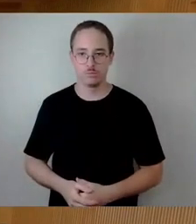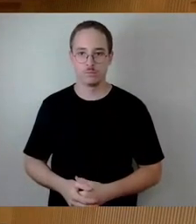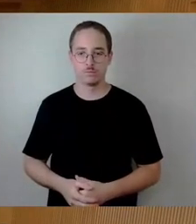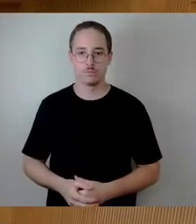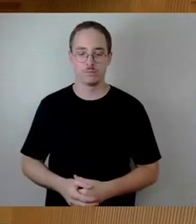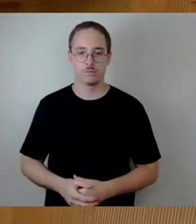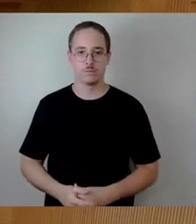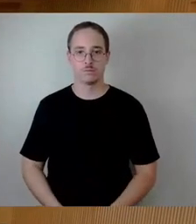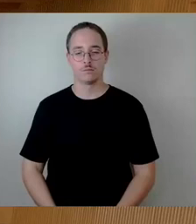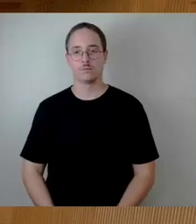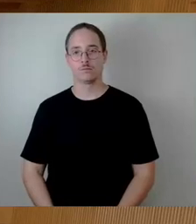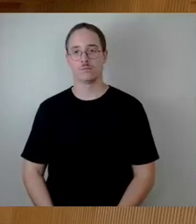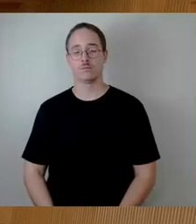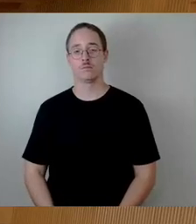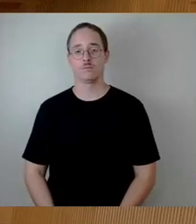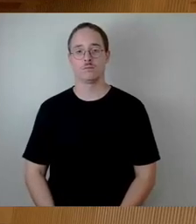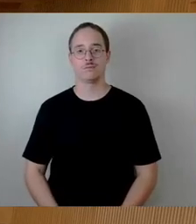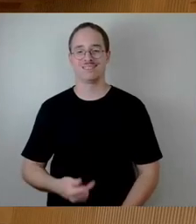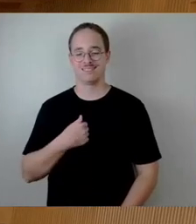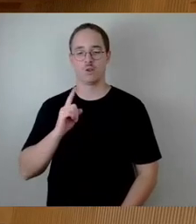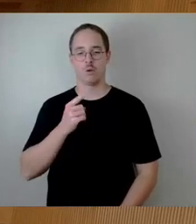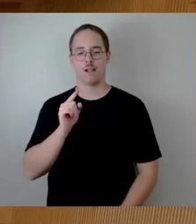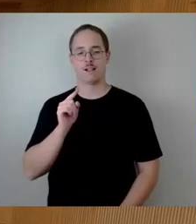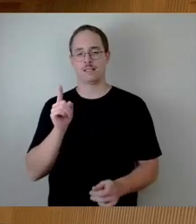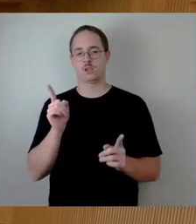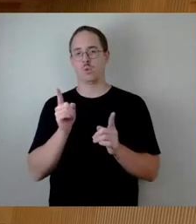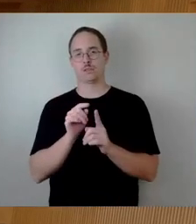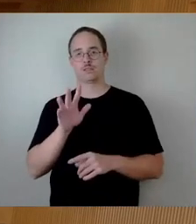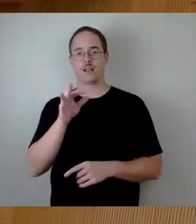Dann will ich nochmal versuchen, kurz auf Ihre Fragen einzugehen.